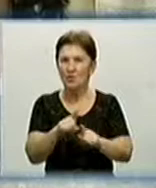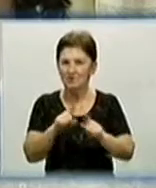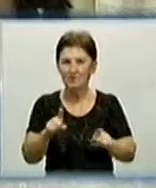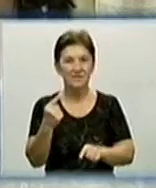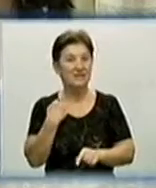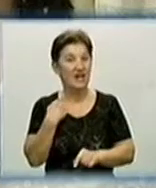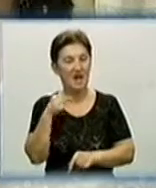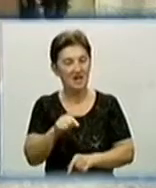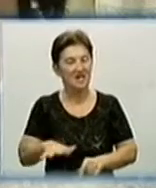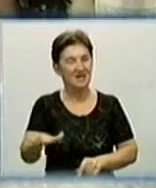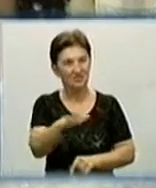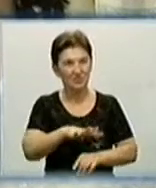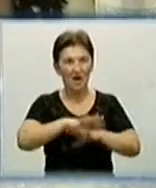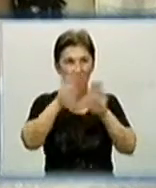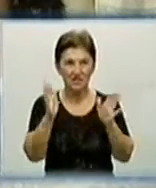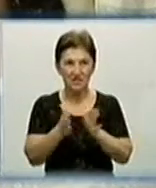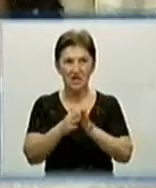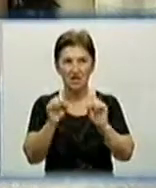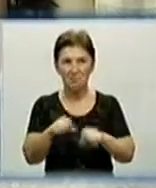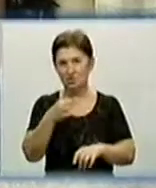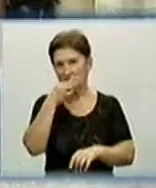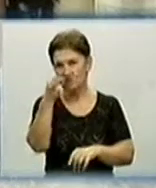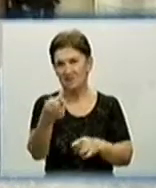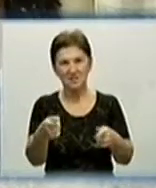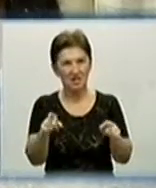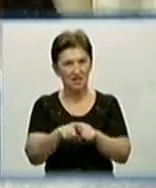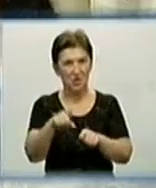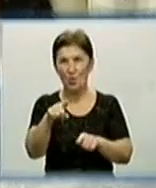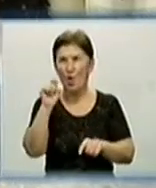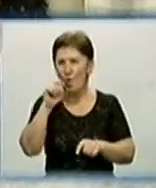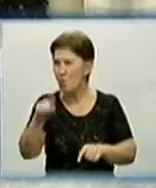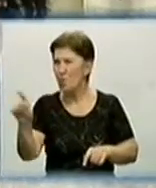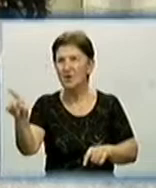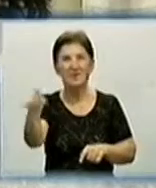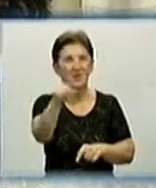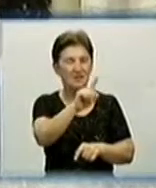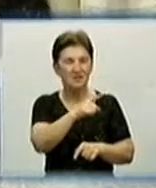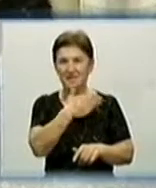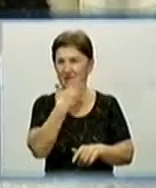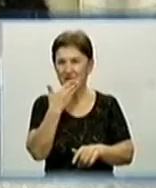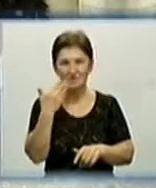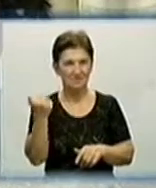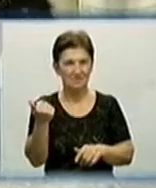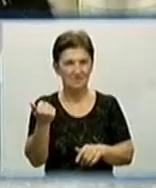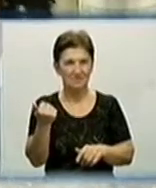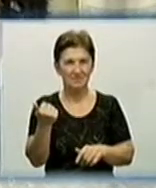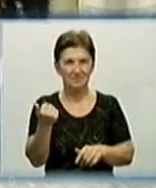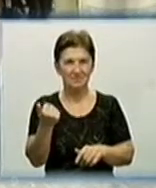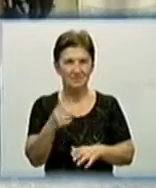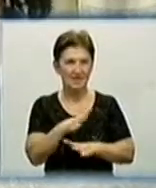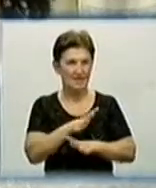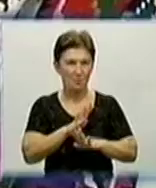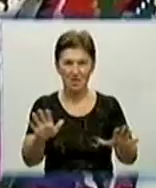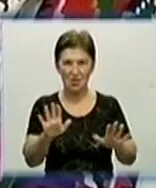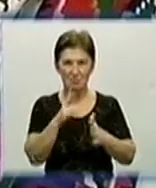Кіровоградщині, і взагалі я можу сказати, що в масштабах України такої експозиції, і в такій кількості різноманітних рушників на Дніпрянщини ще не було